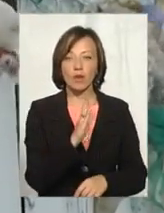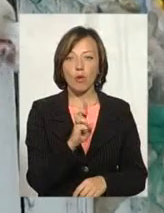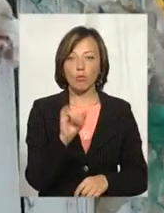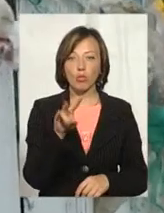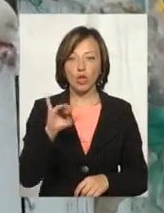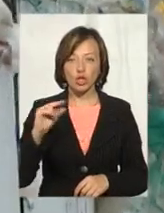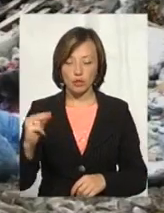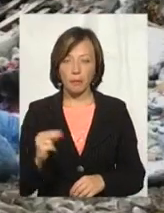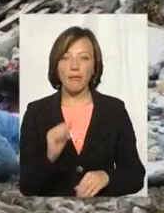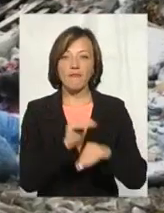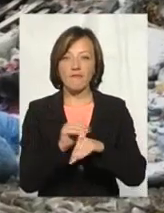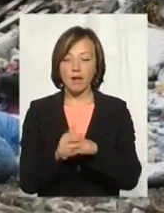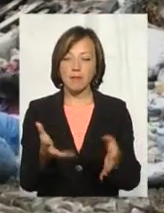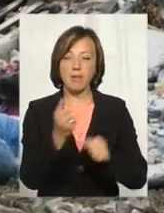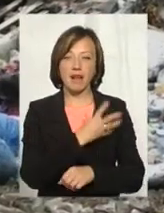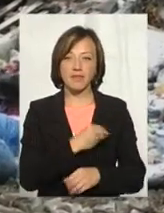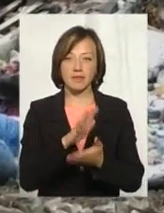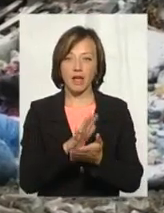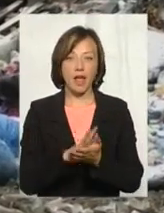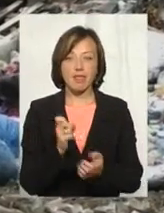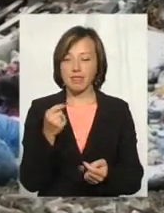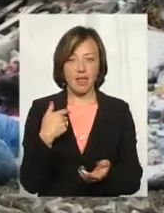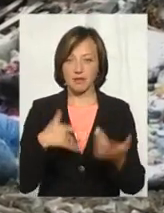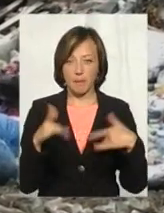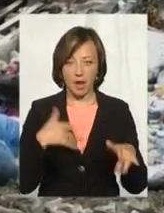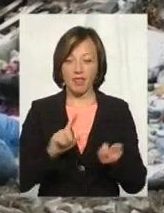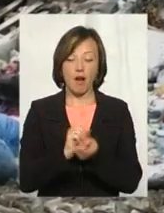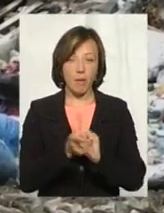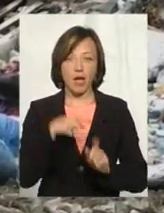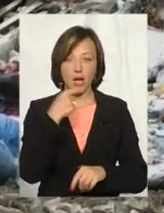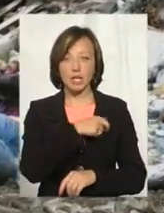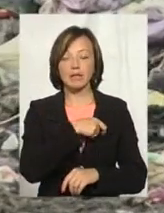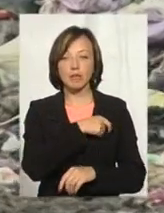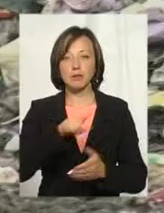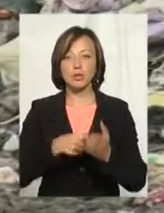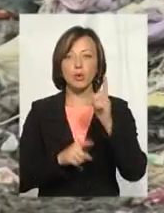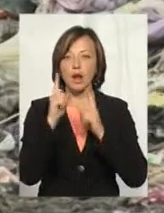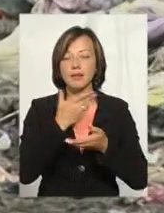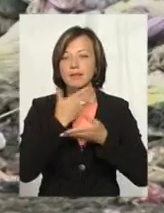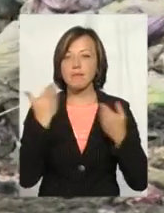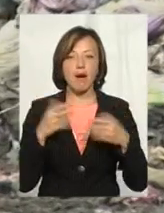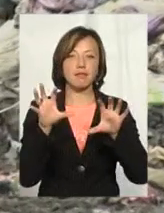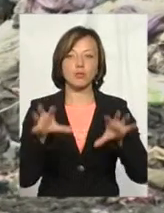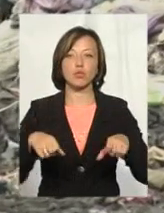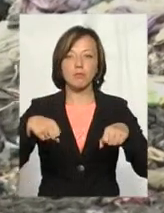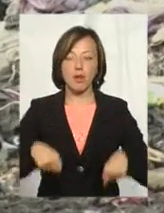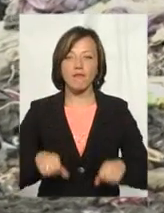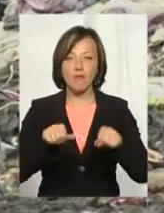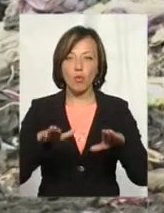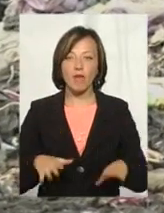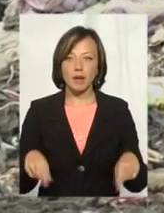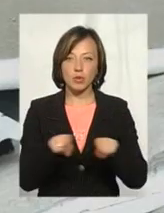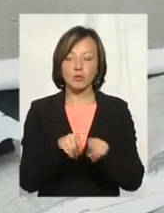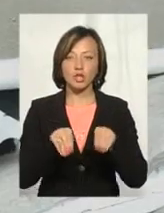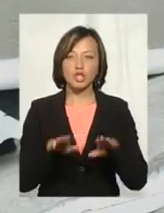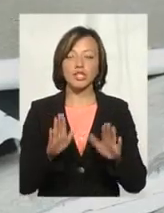Булич, який фактів приймання львівських відходів не заперечує. Навпаки, каже, депутати міської ради не мали законного права охвалювати подібні